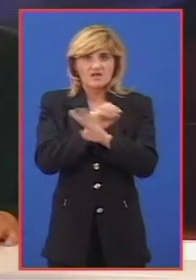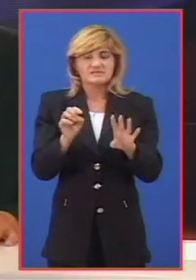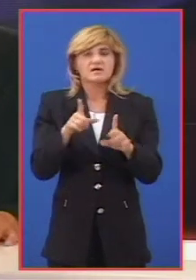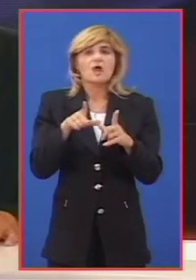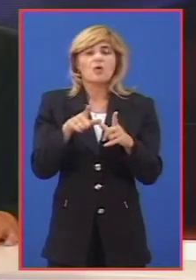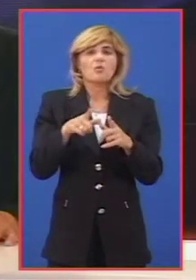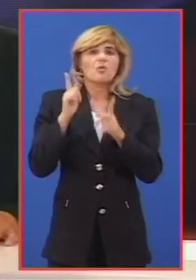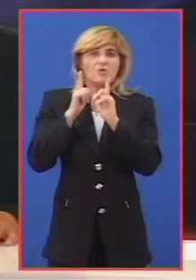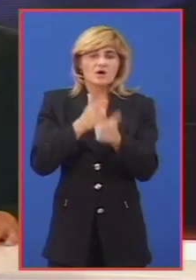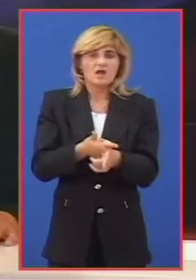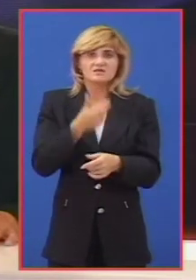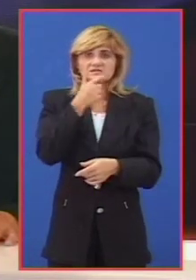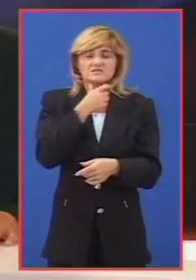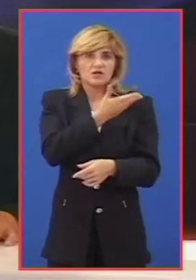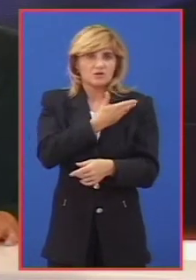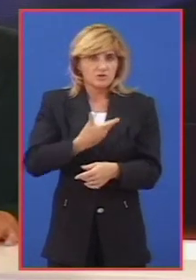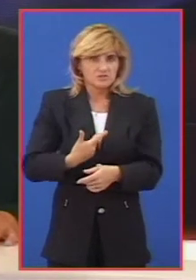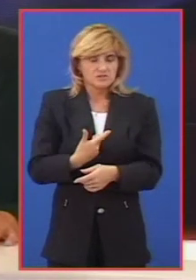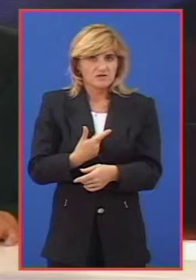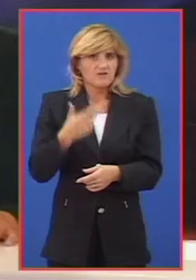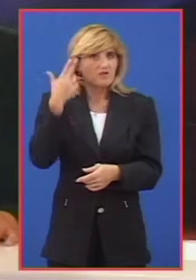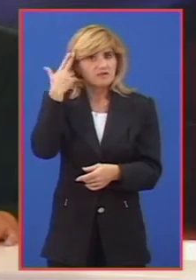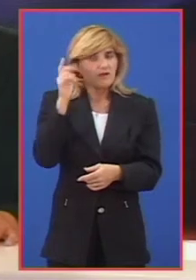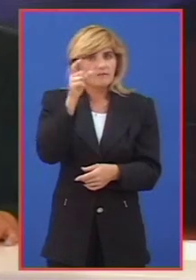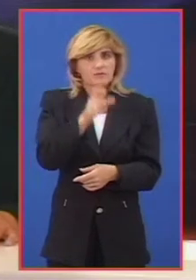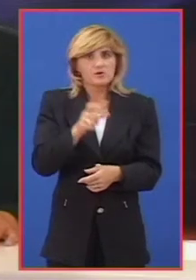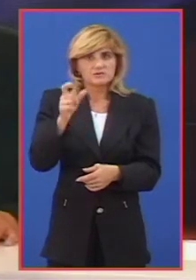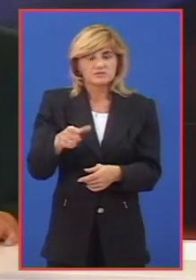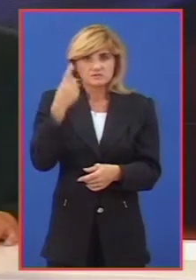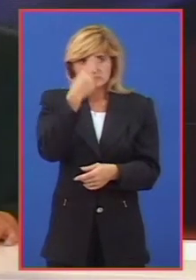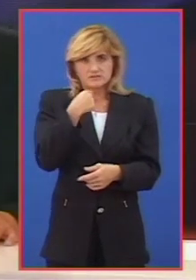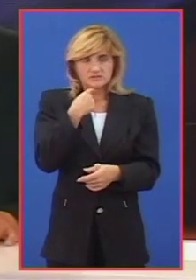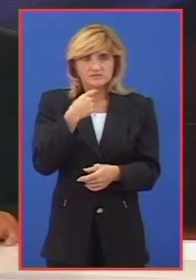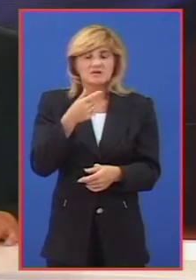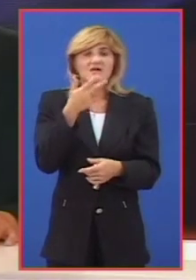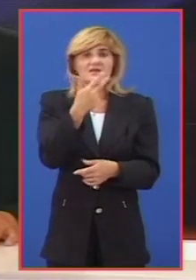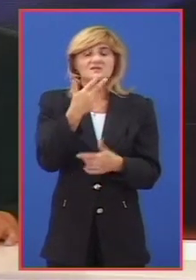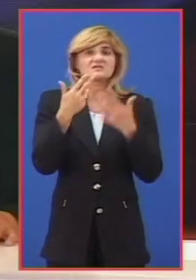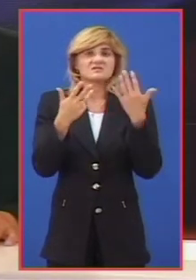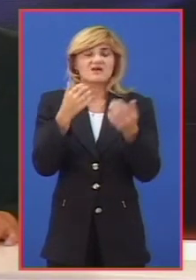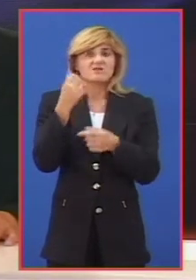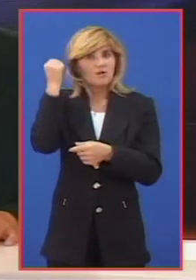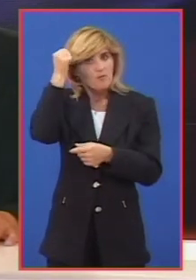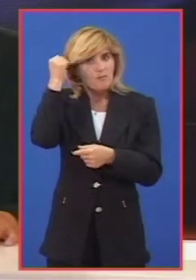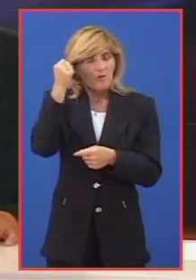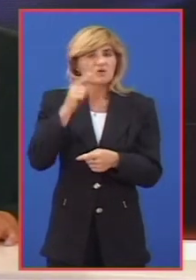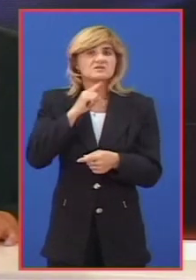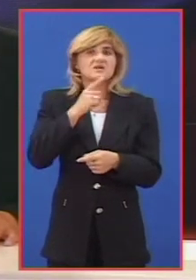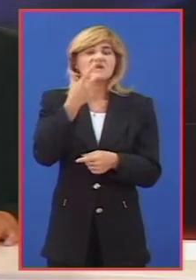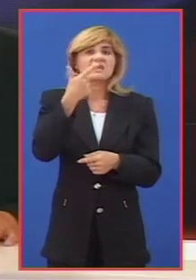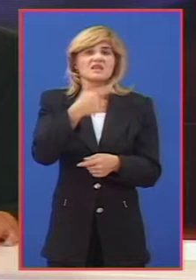nekadašnjoj Jugoslaviji. Nepoznata je na 39 ljudi iz Bosne i Hercegovine,